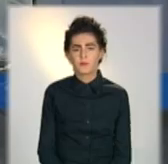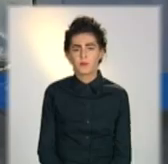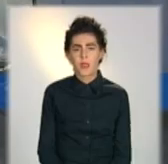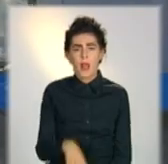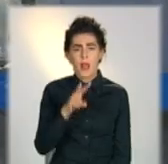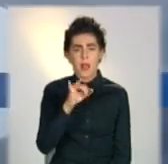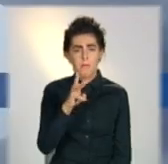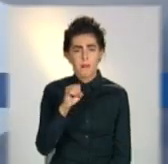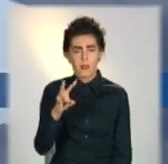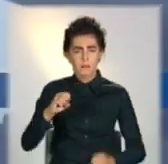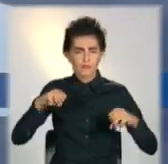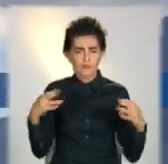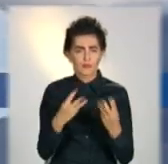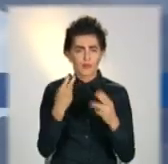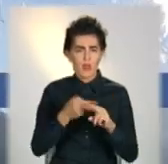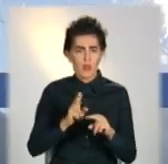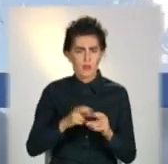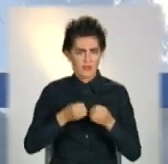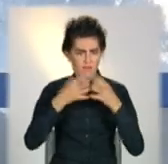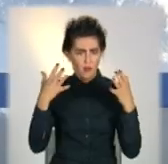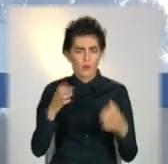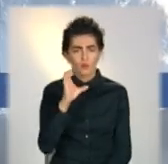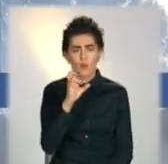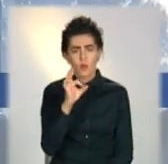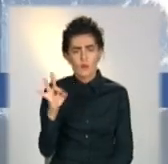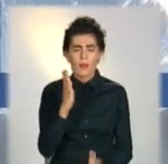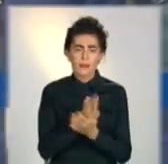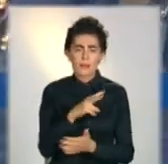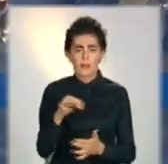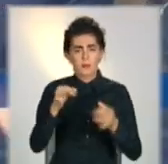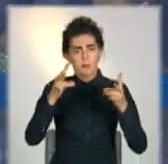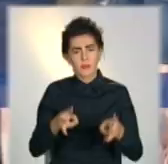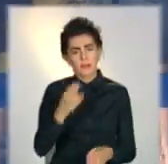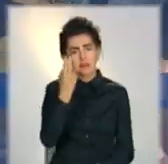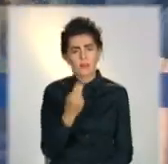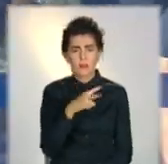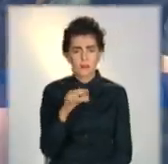Лимані згорів Петропавлівський собор. Чи є постраждалі і що вціліло?